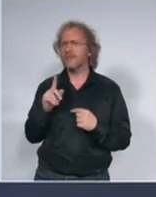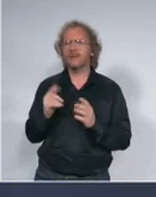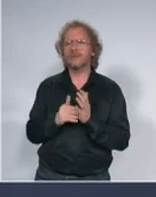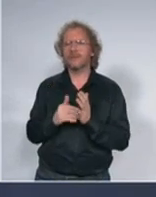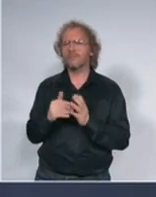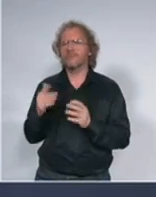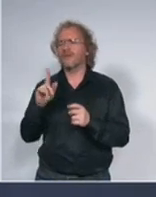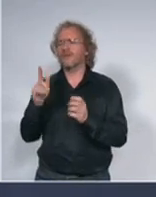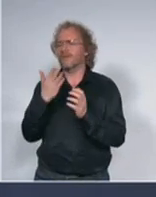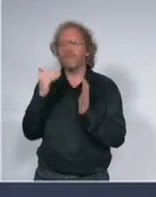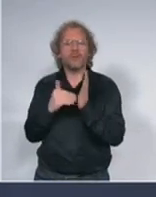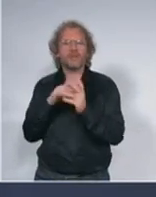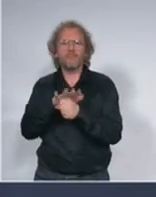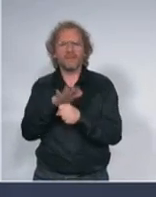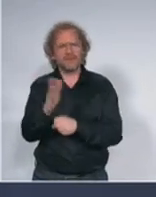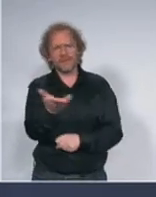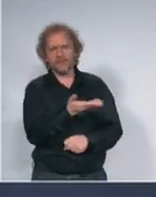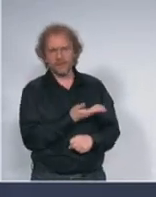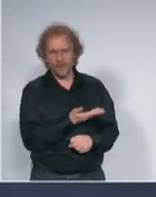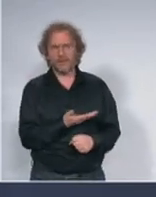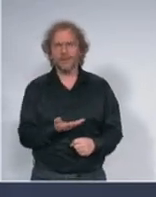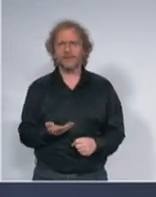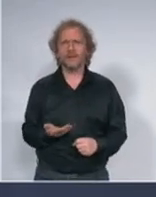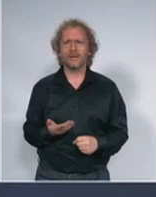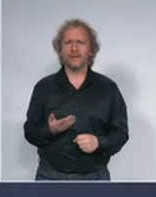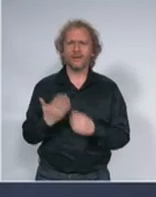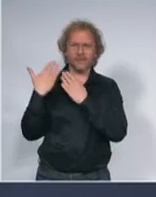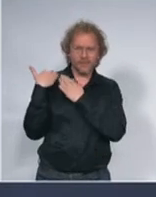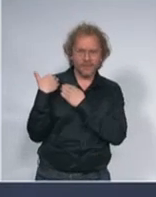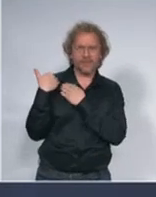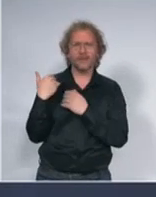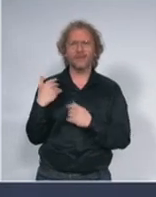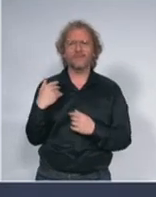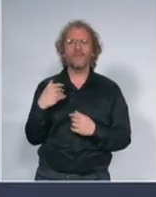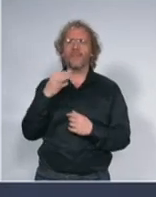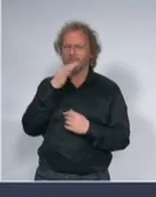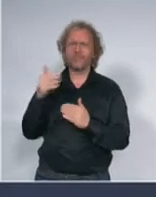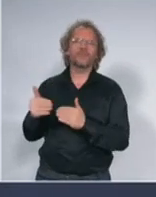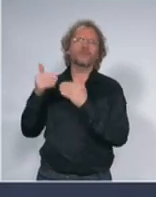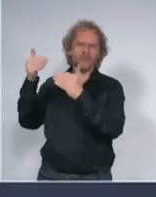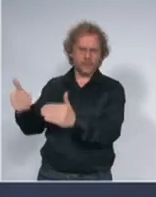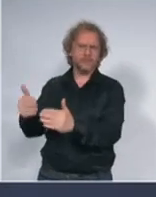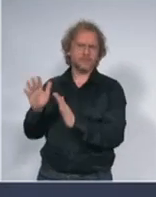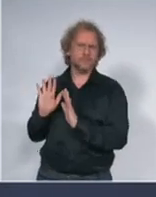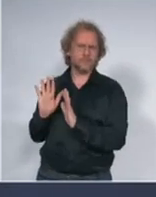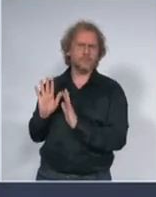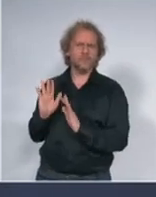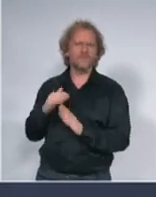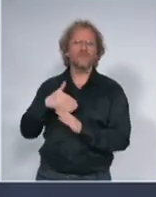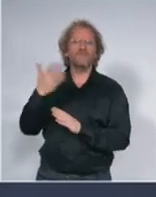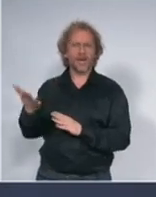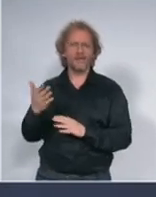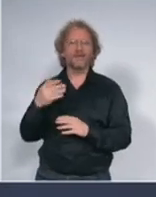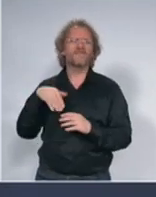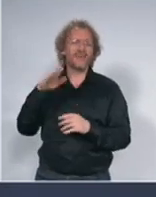i da pomerimo to za računi februar, marti i april pa će se platiti nakon vanrednog stanja bez kamate ali to je samo za tu